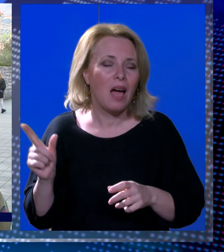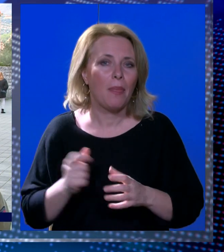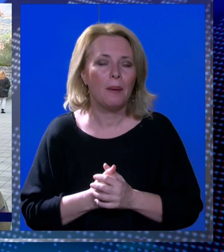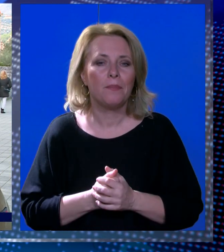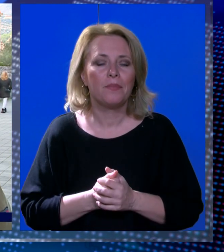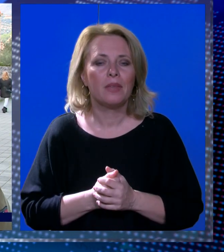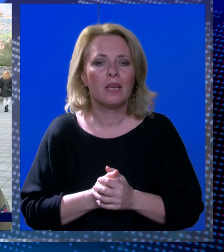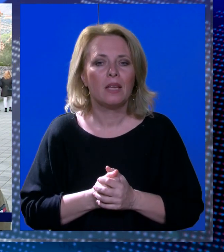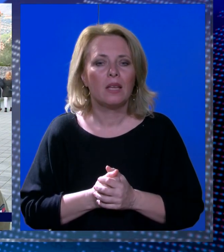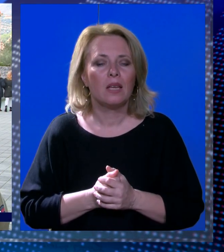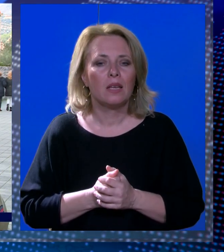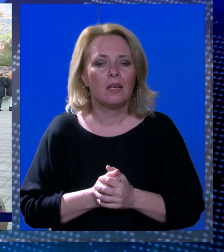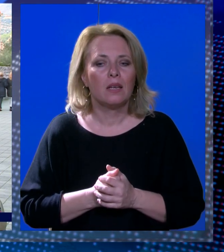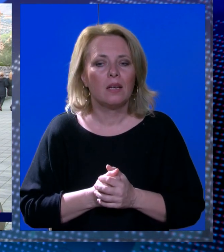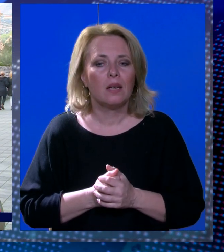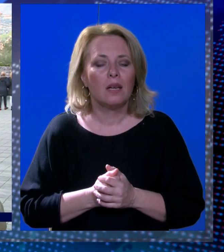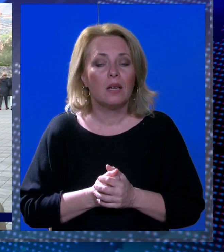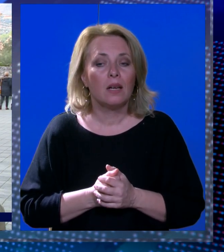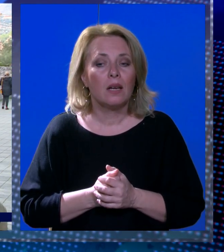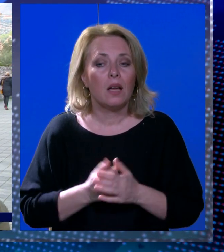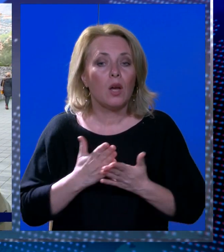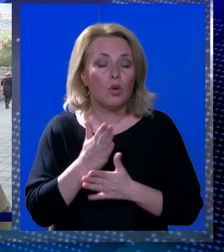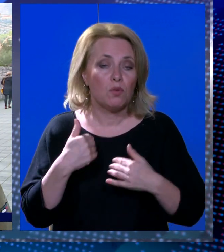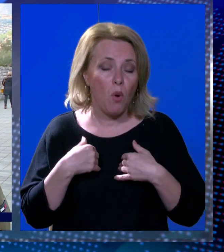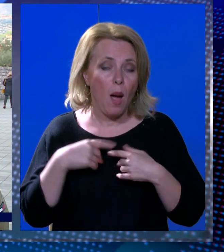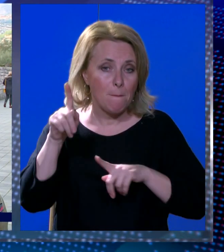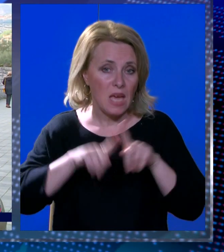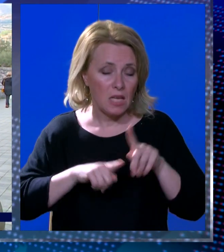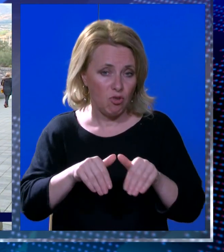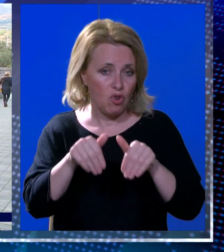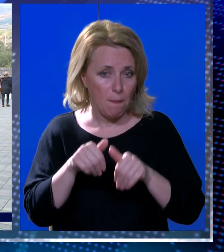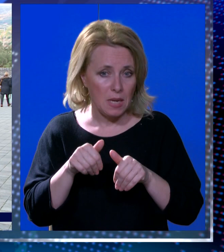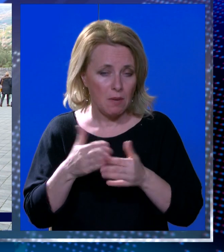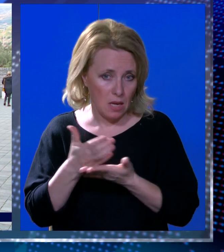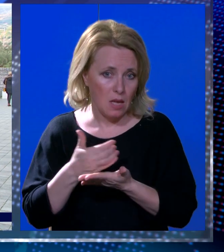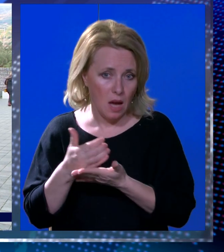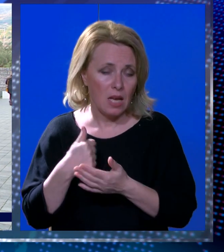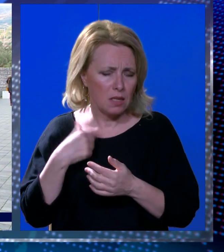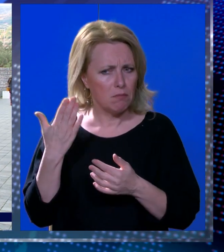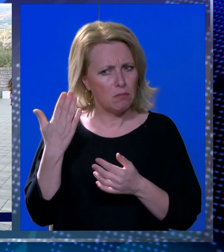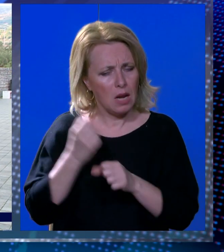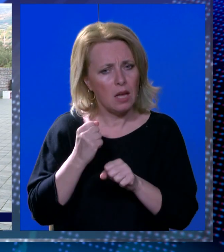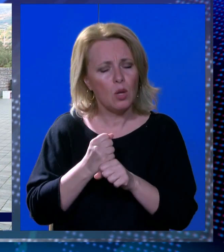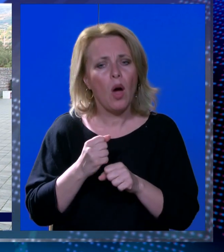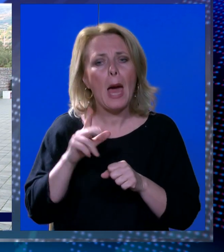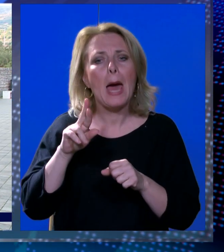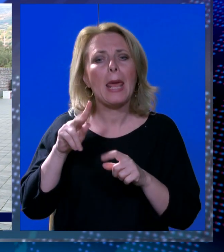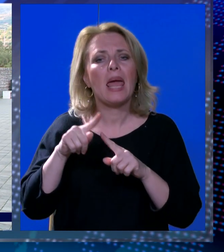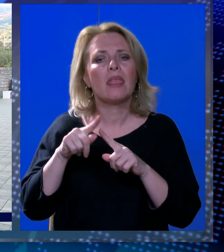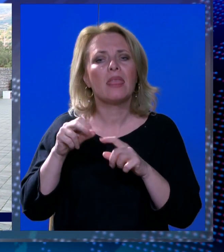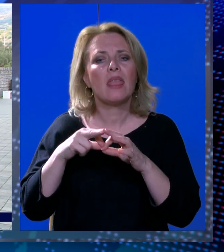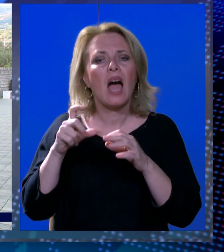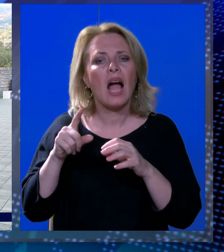Ja bih rekao da se okvirno, ako ćemo gledati kroz neku moja primanja mjesečna, amo reći u rentakaru gdje su bile neki tisuću eura,